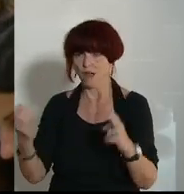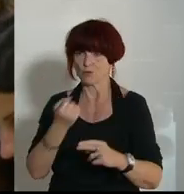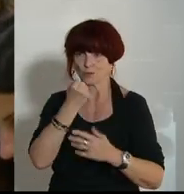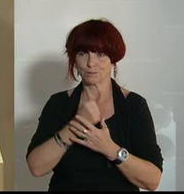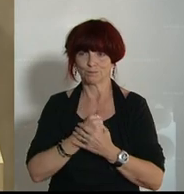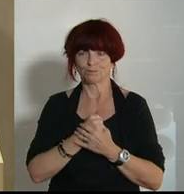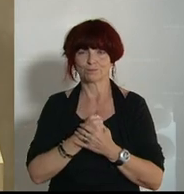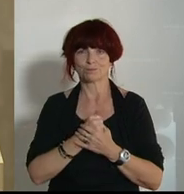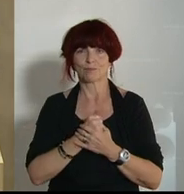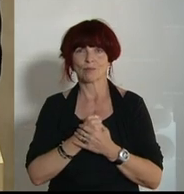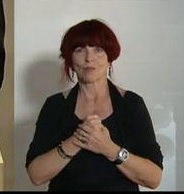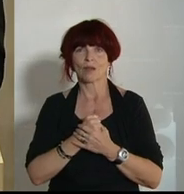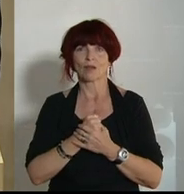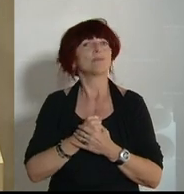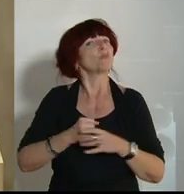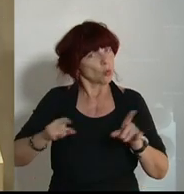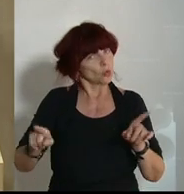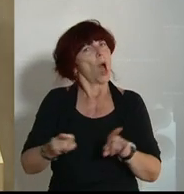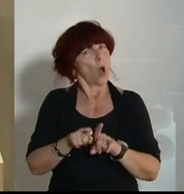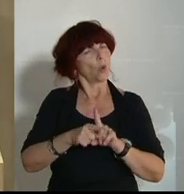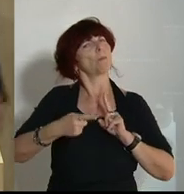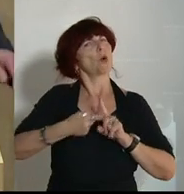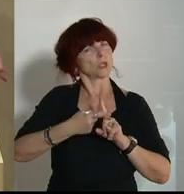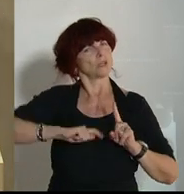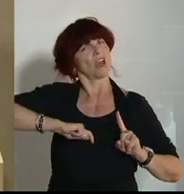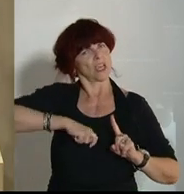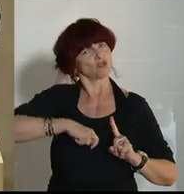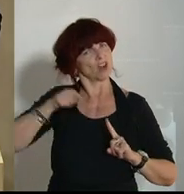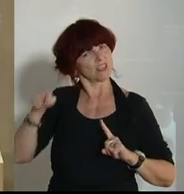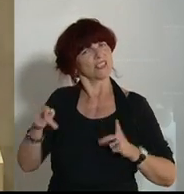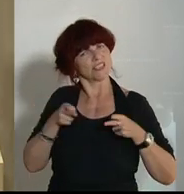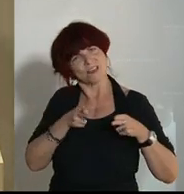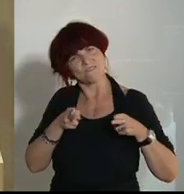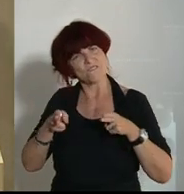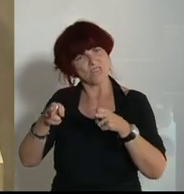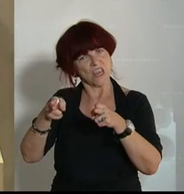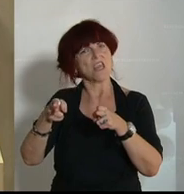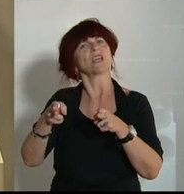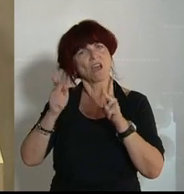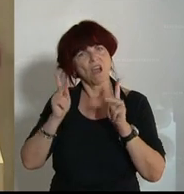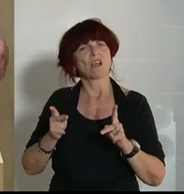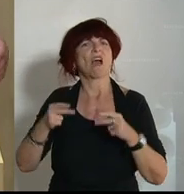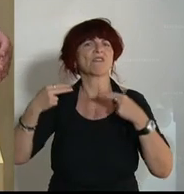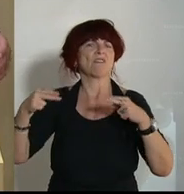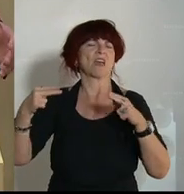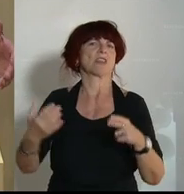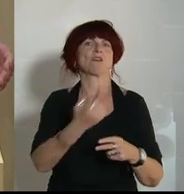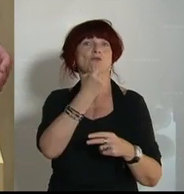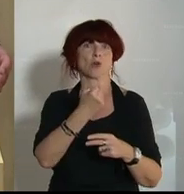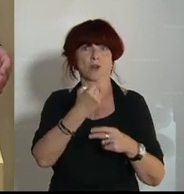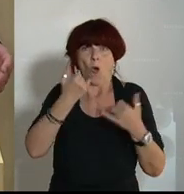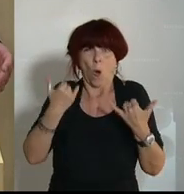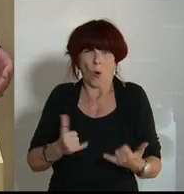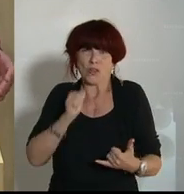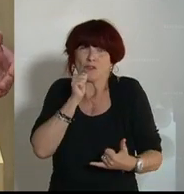Wir sind auch zuversichtlich, dass wir diesen erfolgreichen Weg zurück wiederfinden werden. Der wird nicht von heute auf morgen